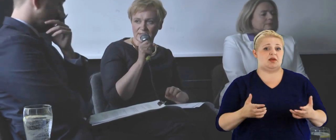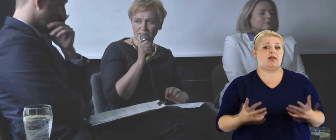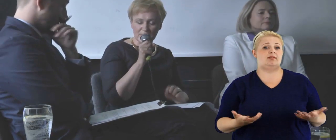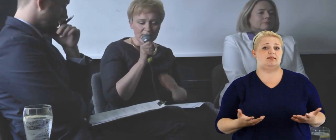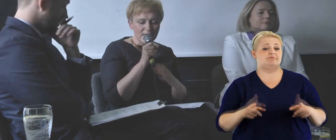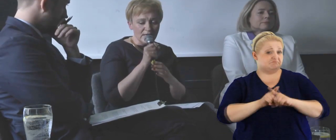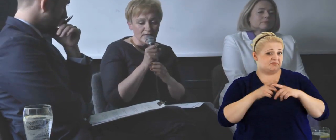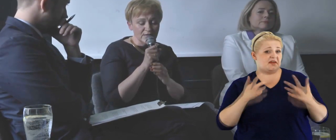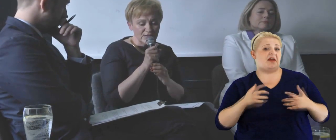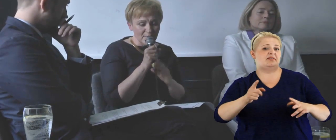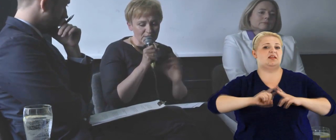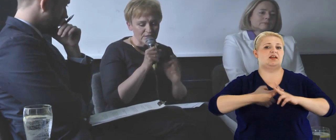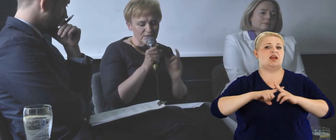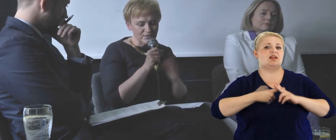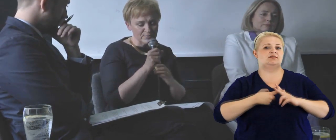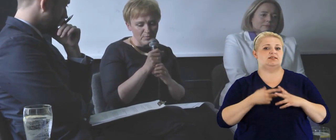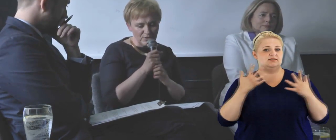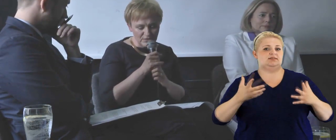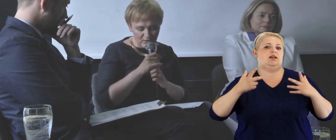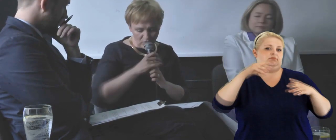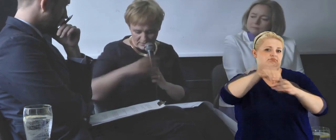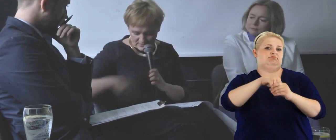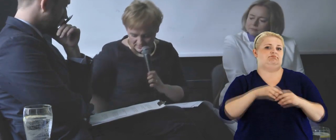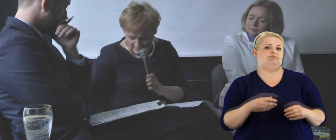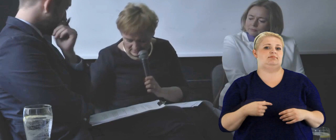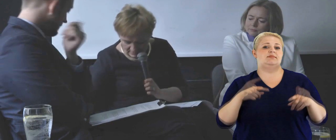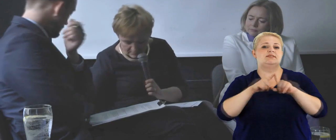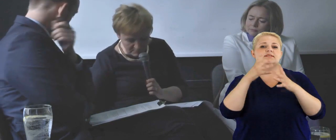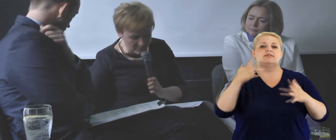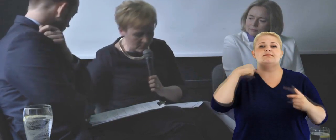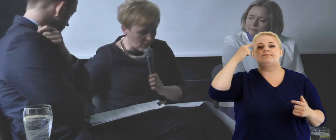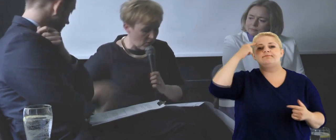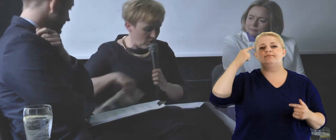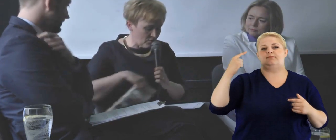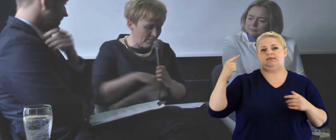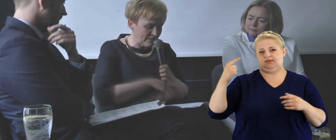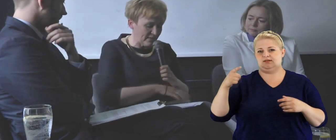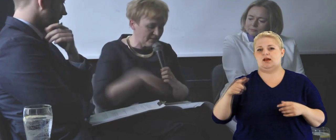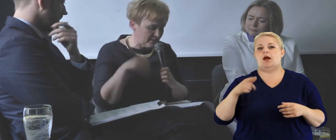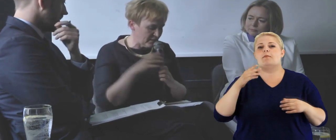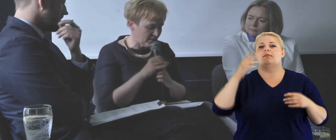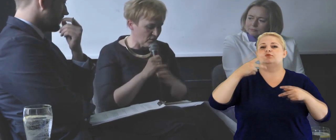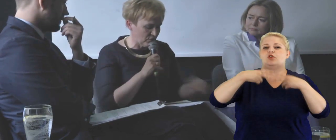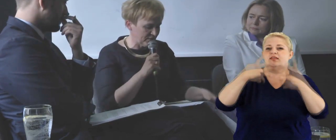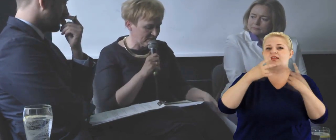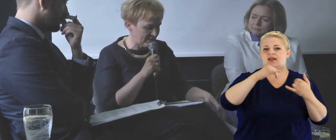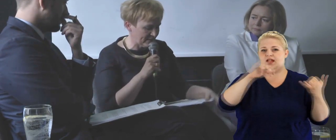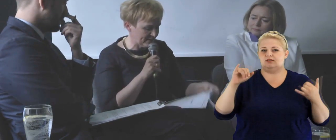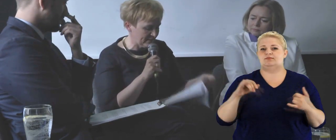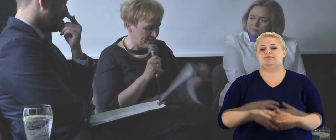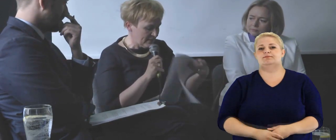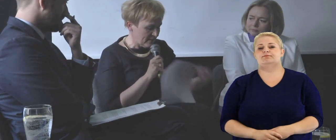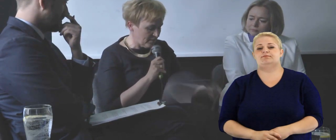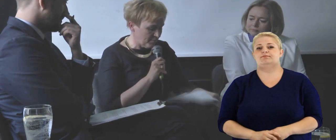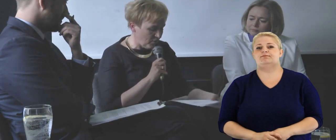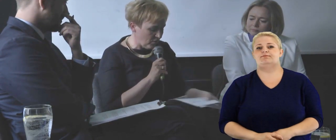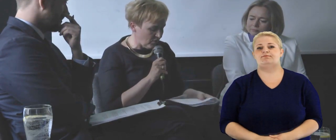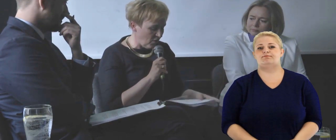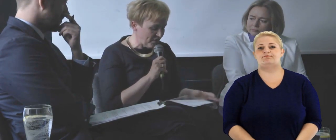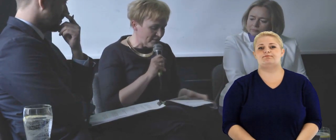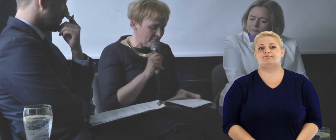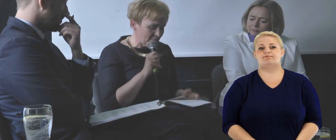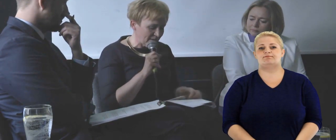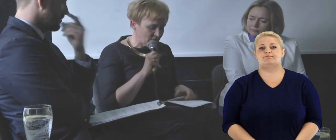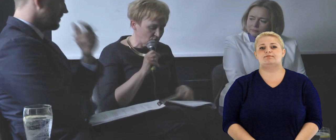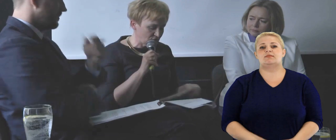decyzyjnym. Chciałam też jeszcze wspomnieć na koniec o mediach i ich roli niestety, bo